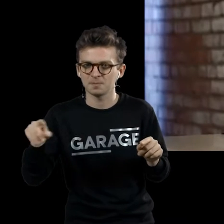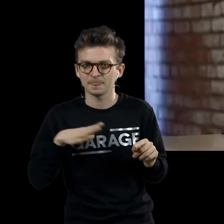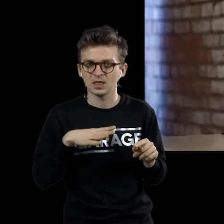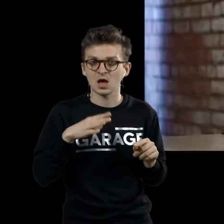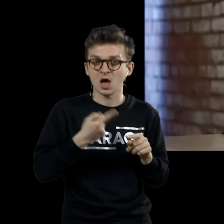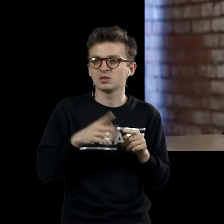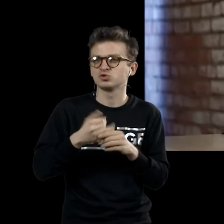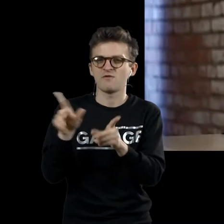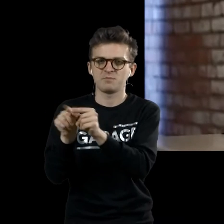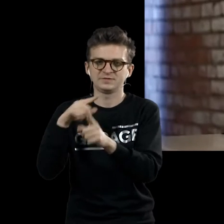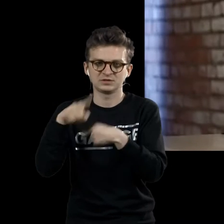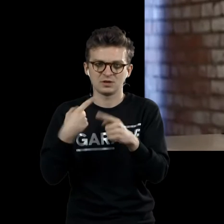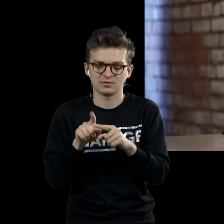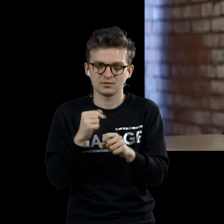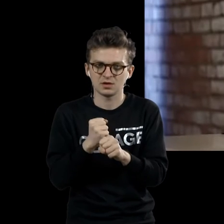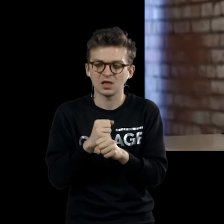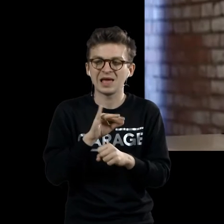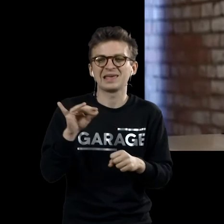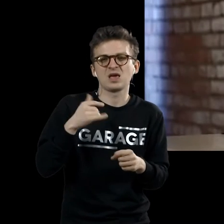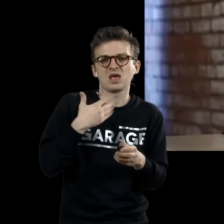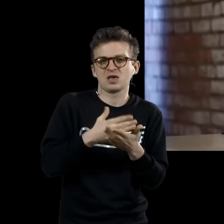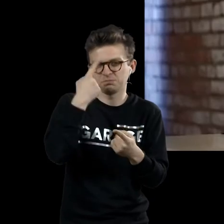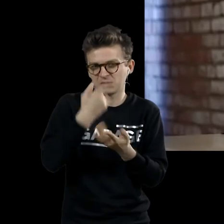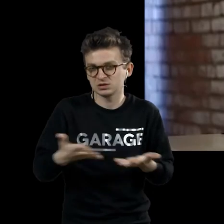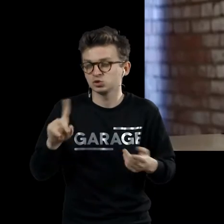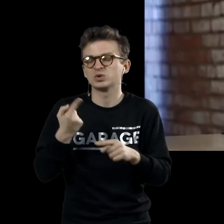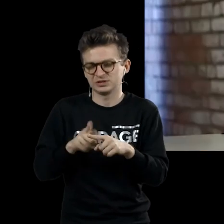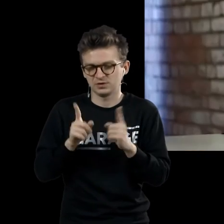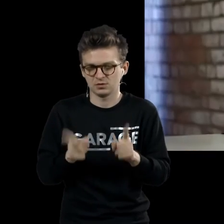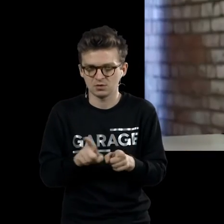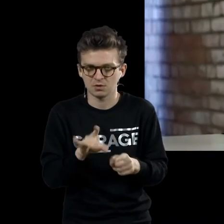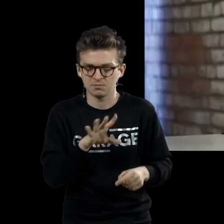разыгрывали в четыре руки. Есть большое подозрение, что так оно и было. Ну,